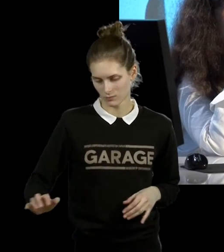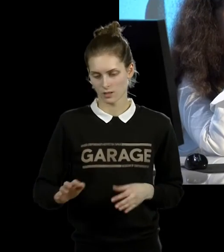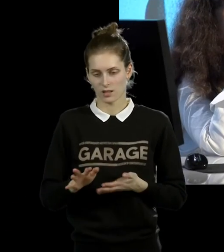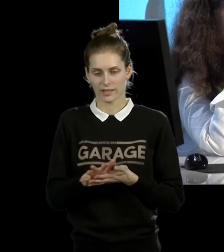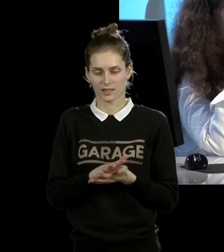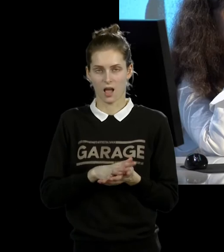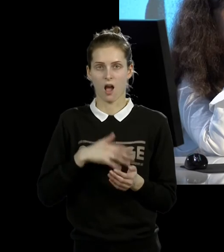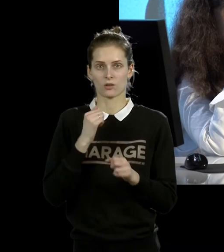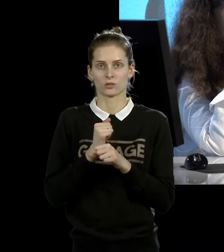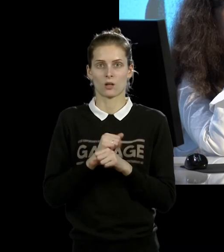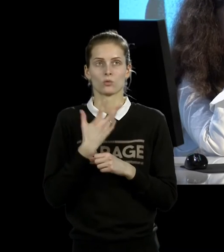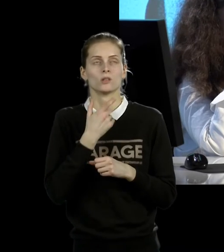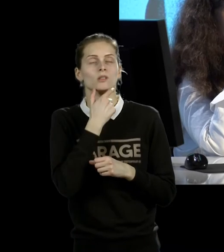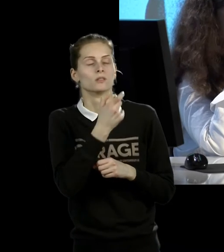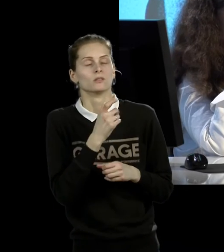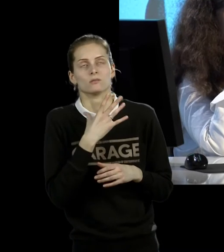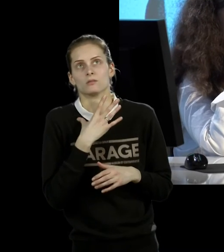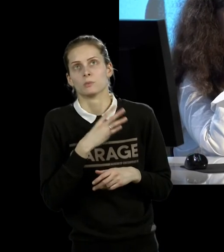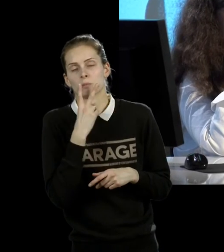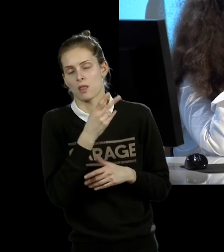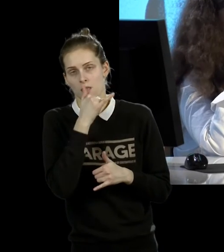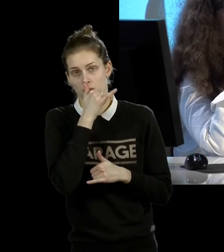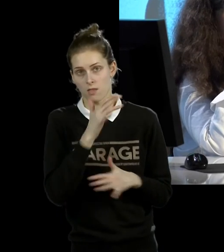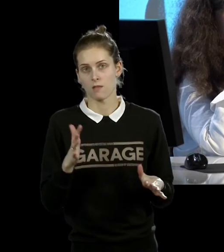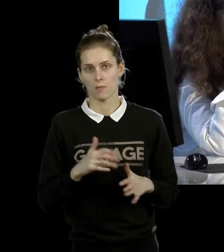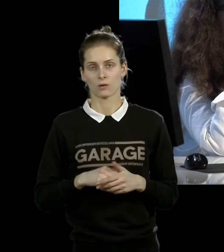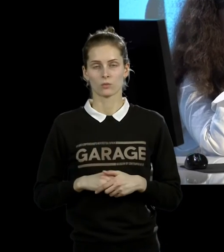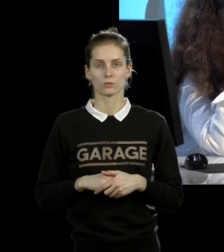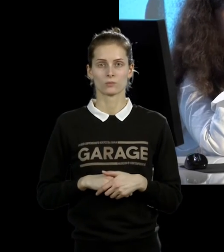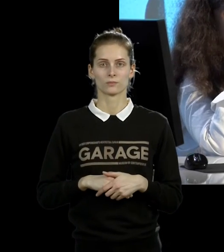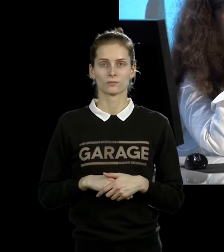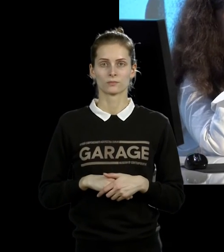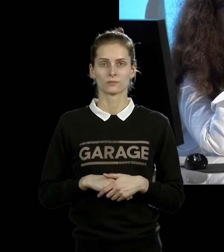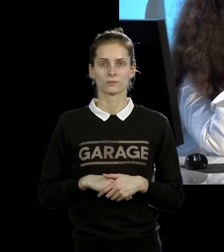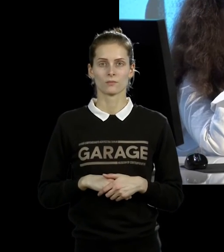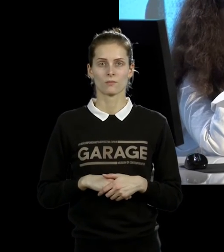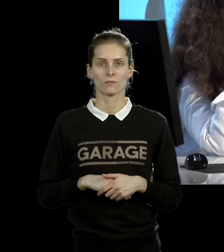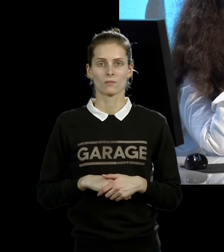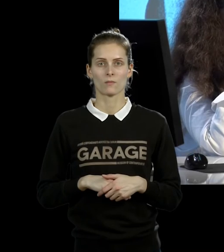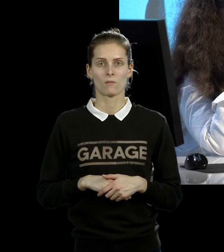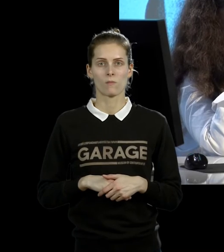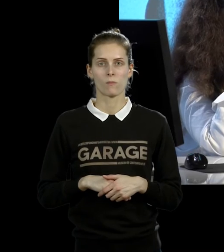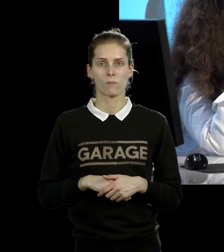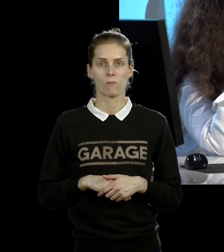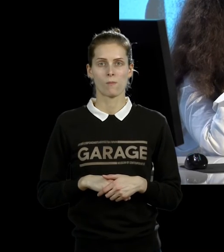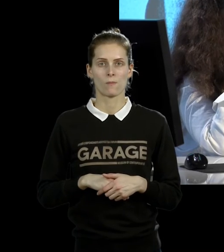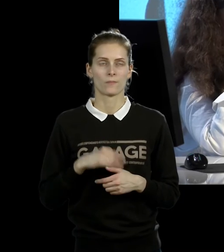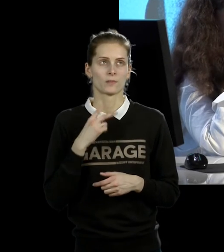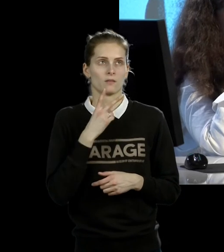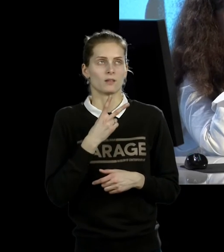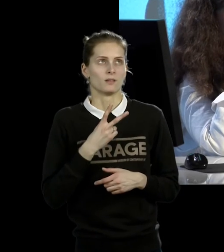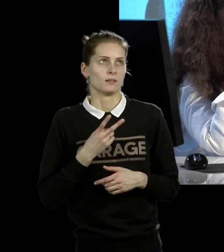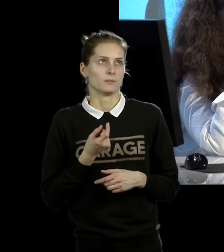То есть там не выдержал зритель и не выдержал, по-моему, обматерифы, потому что он не мог на это смотреть, и то, что у него и вот это дискомфортное